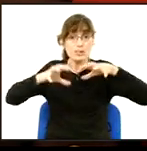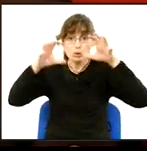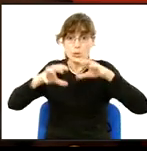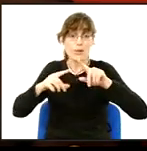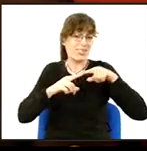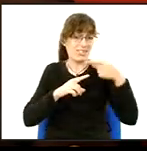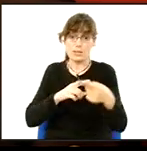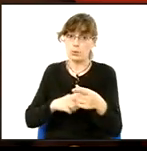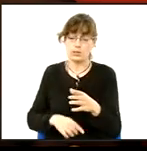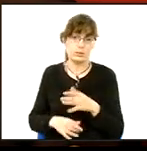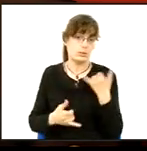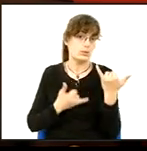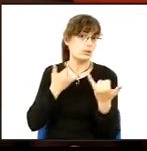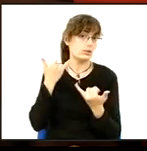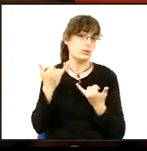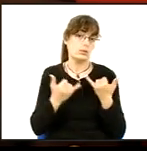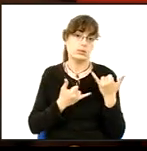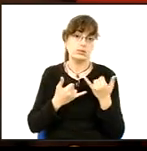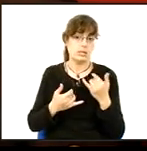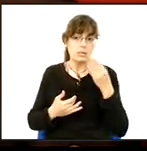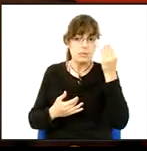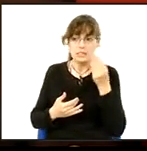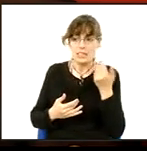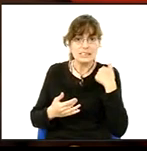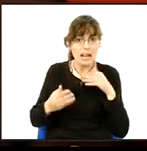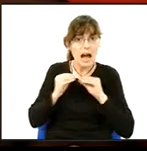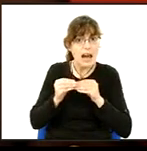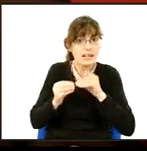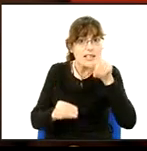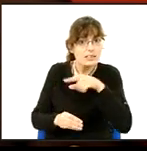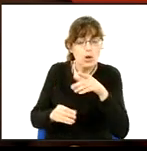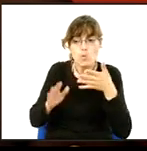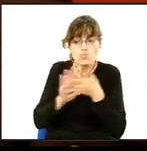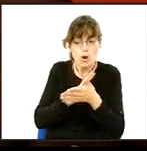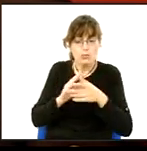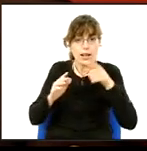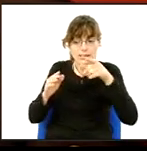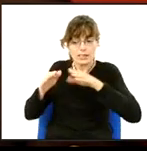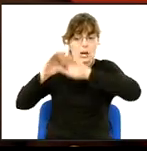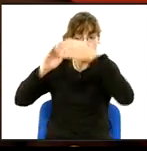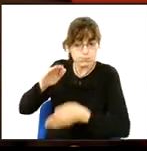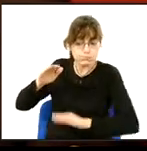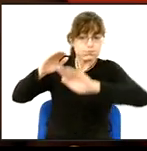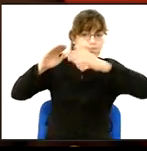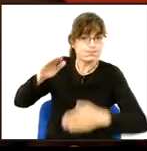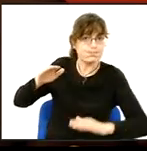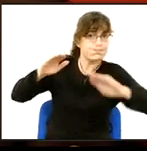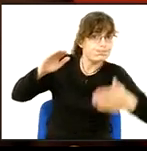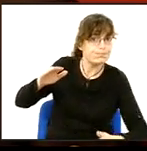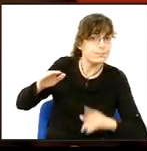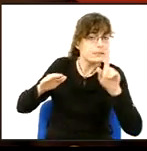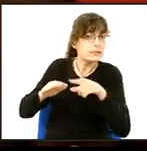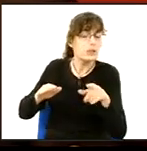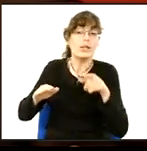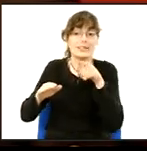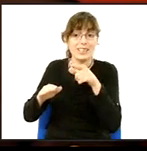dificultats. No sé si s'ha arreglat l'aparcament perquè hi havia molts sots, molts sotracs, si s'ha arreglat, si ha fet alguna cosa i si estaran